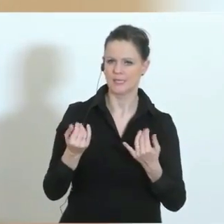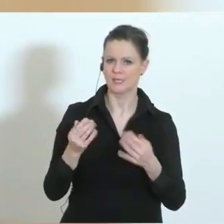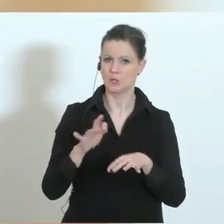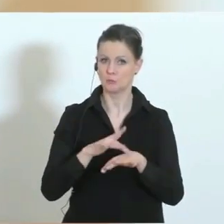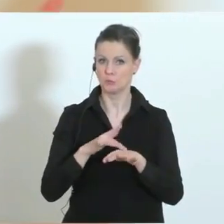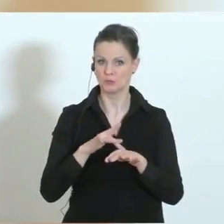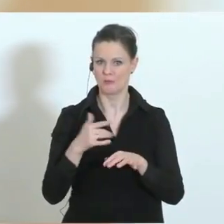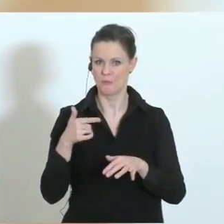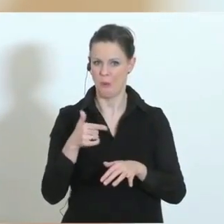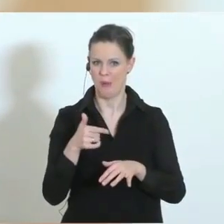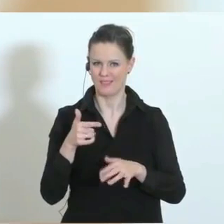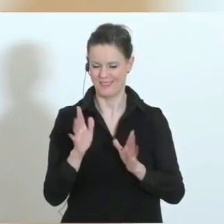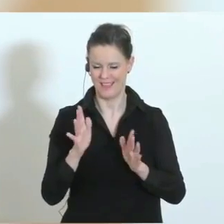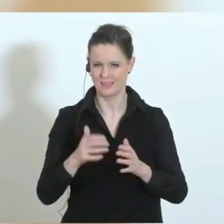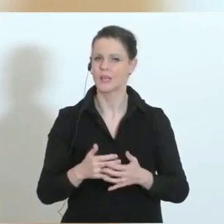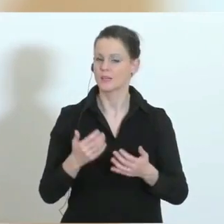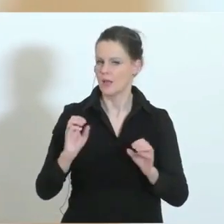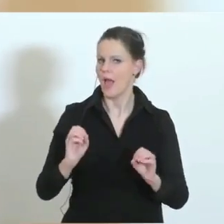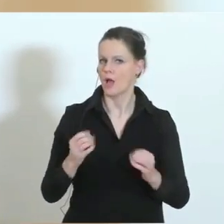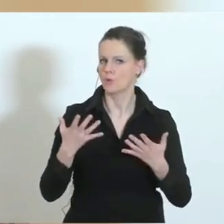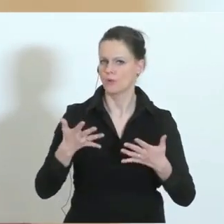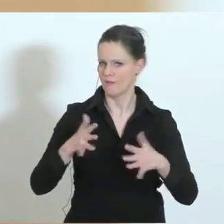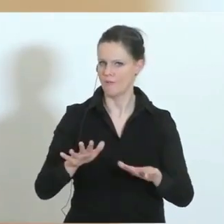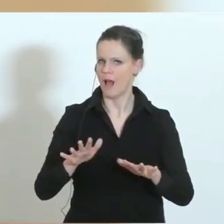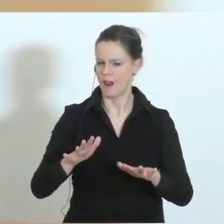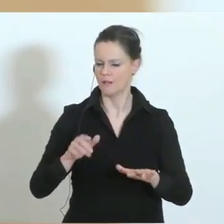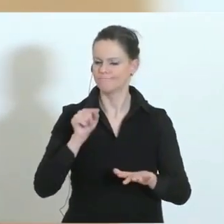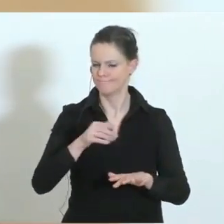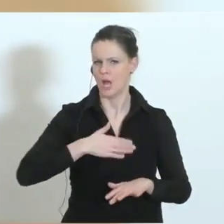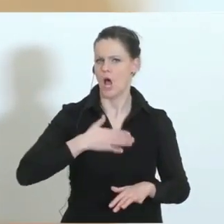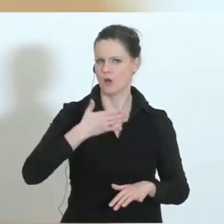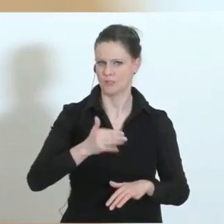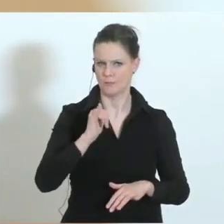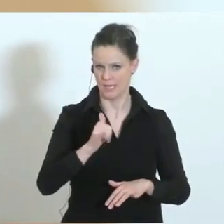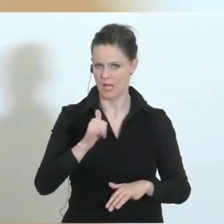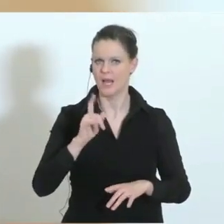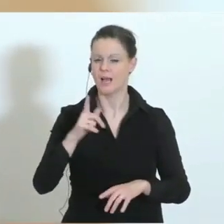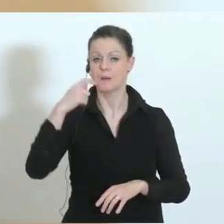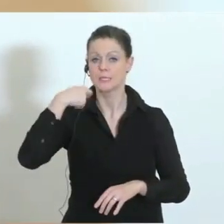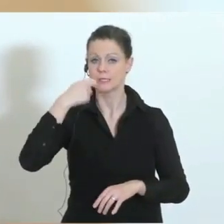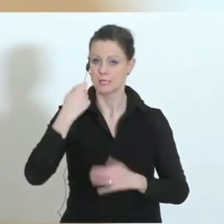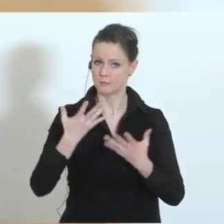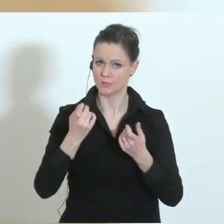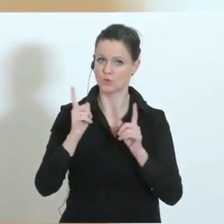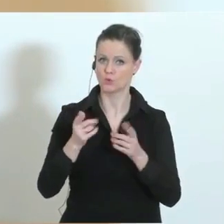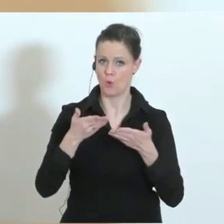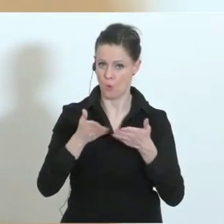Nein, Akutfälle sind natürlich ausgenommen. Wir schauen, dass auch die Zahnarztpraxen offen bleiben,